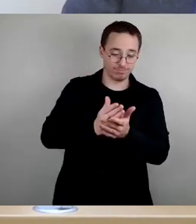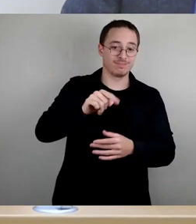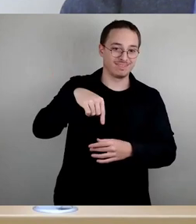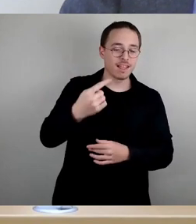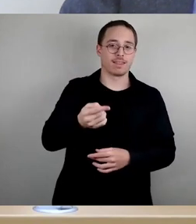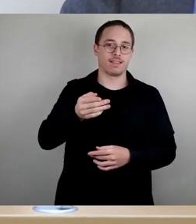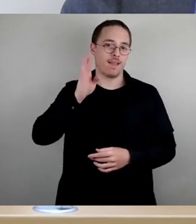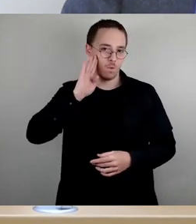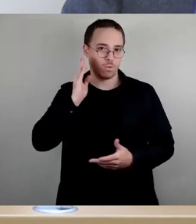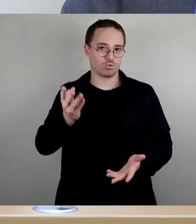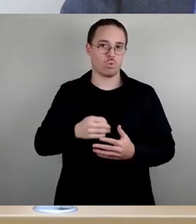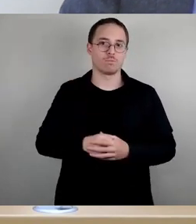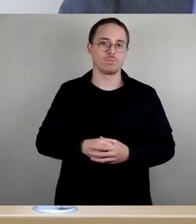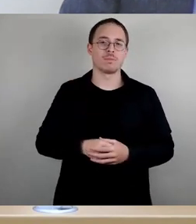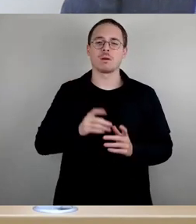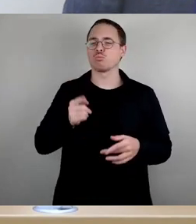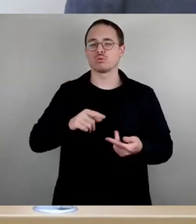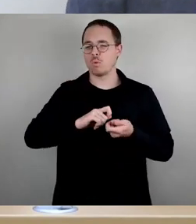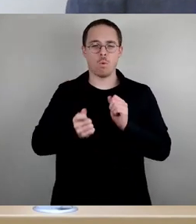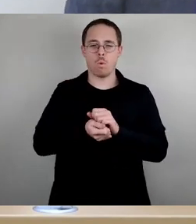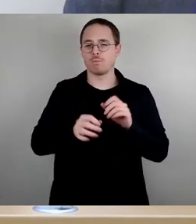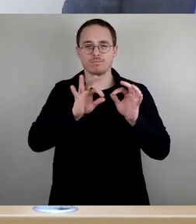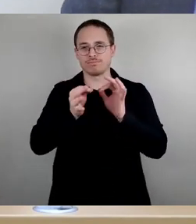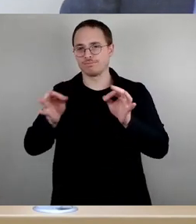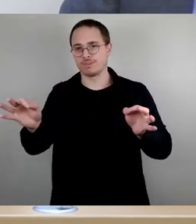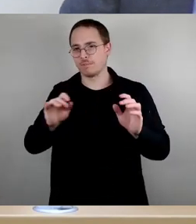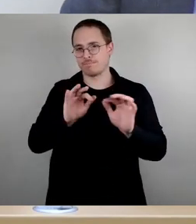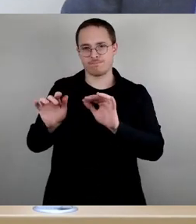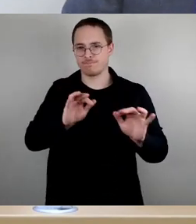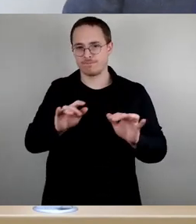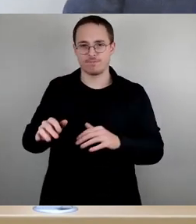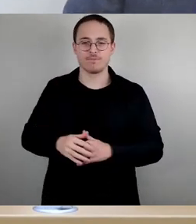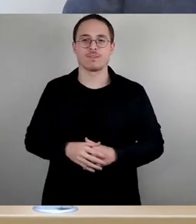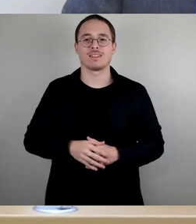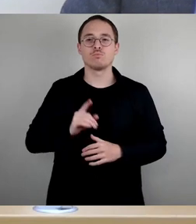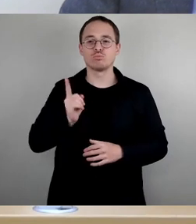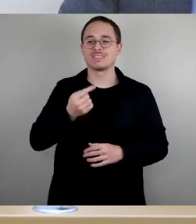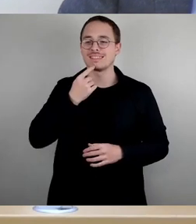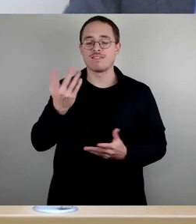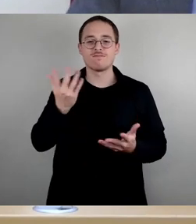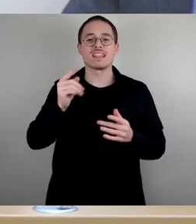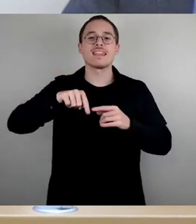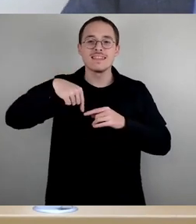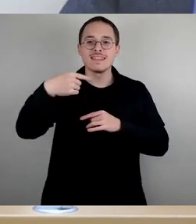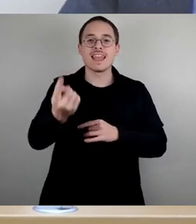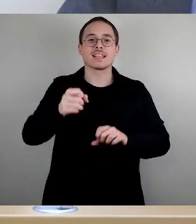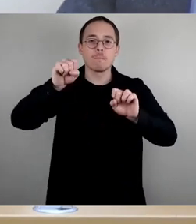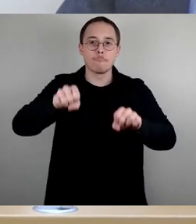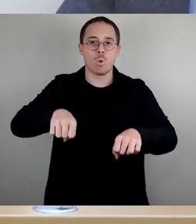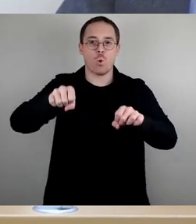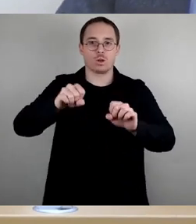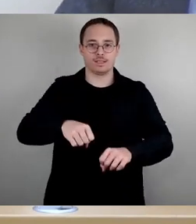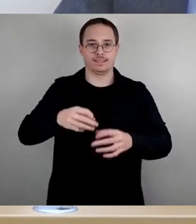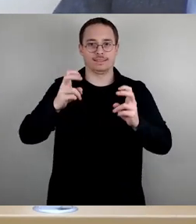richtig heißen, die Anhörung zum Fördermittelantrag hat in der nächst erreichbaren Sitzung des Jugendhilfeausschusses zu